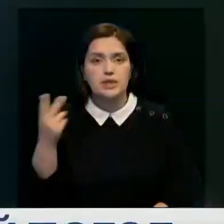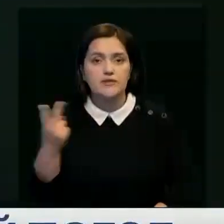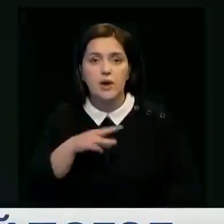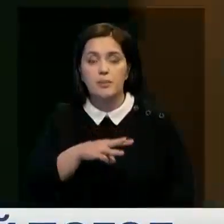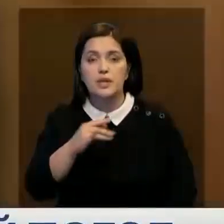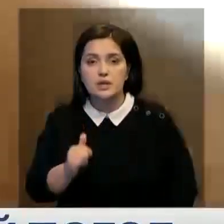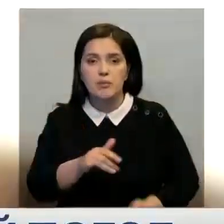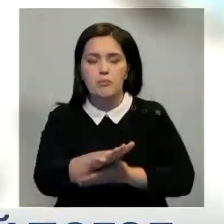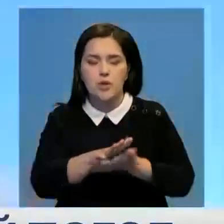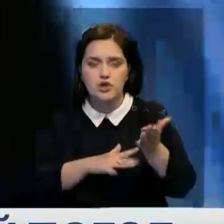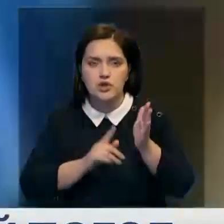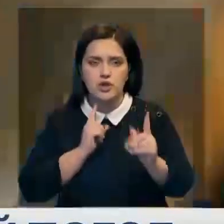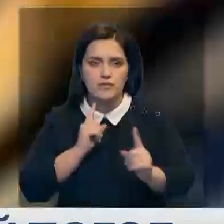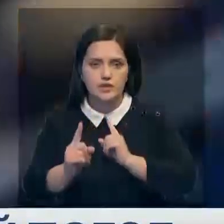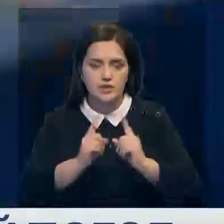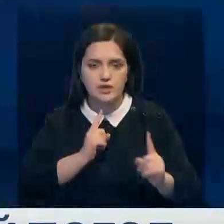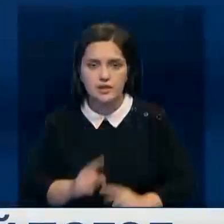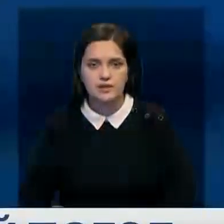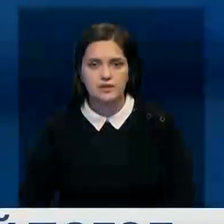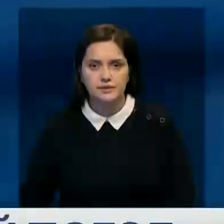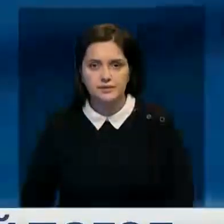Мангистау продолжил свое движение.